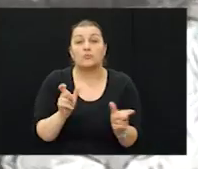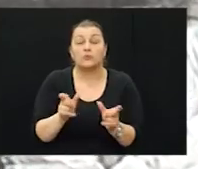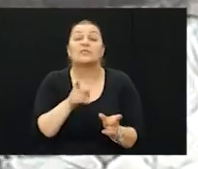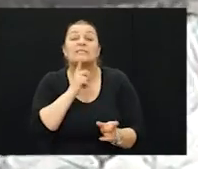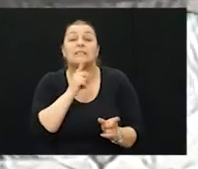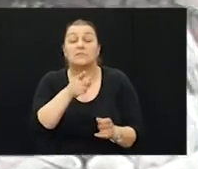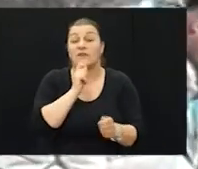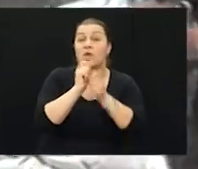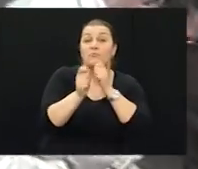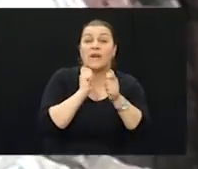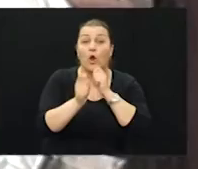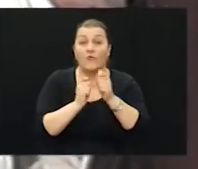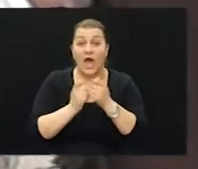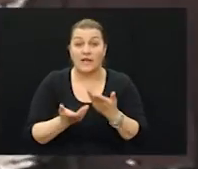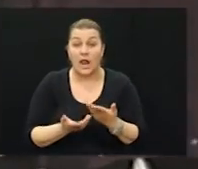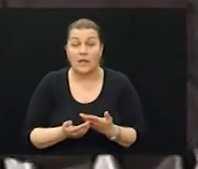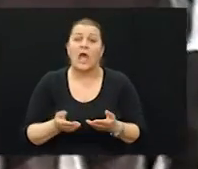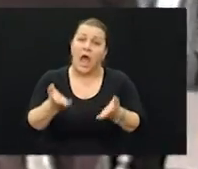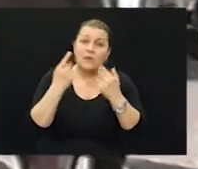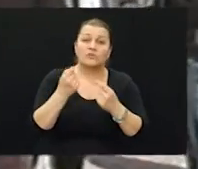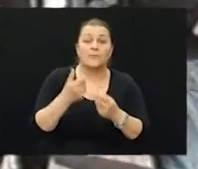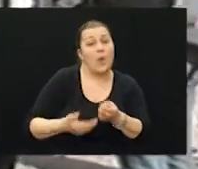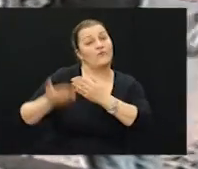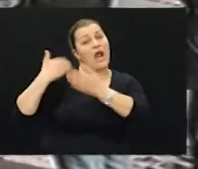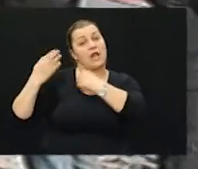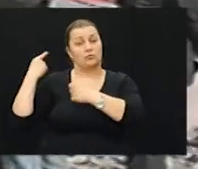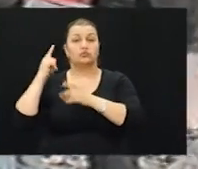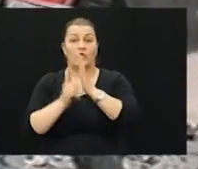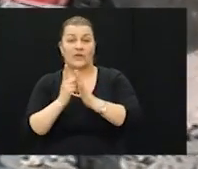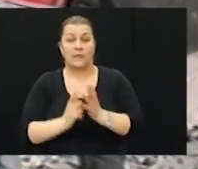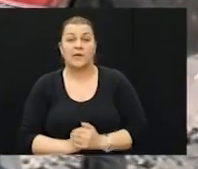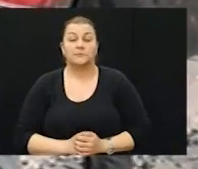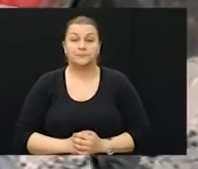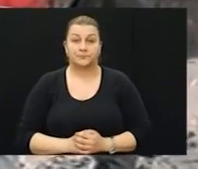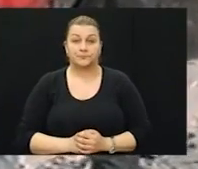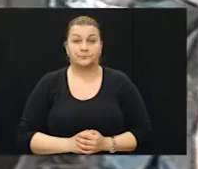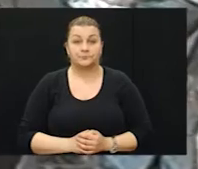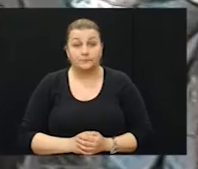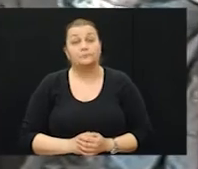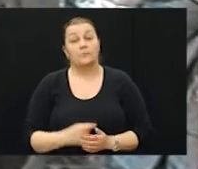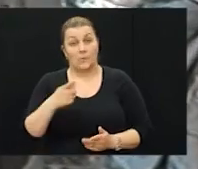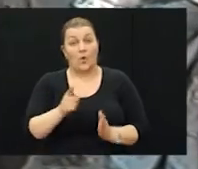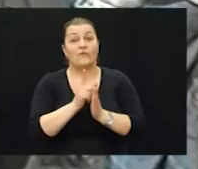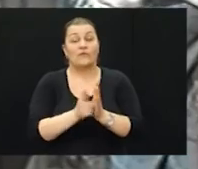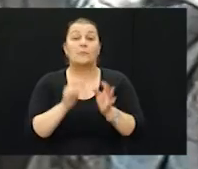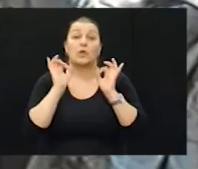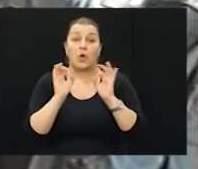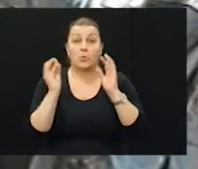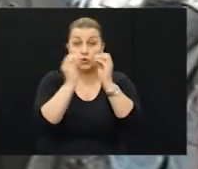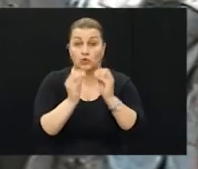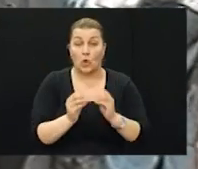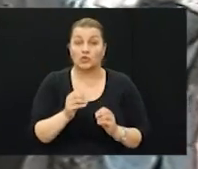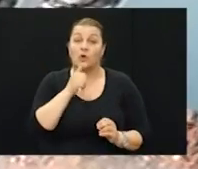ti pregovore? Ski ste pregovarili? Ajmo se vratiti malo u to vrijeme. To je vrijeme vrlo složeno i vrlo